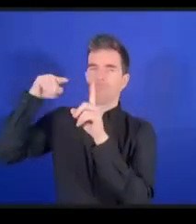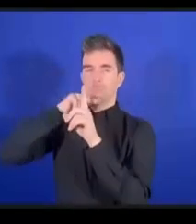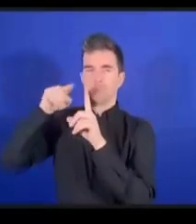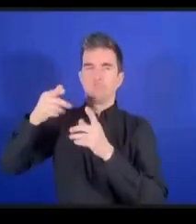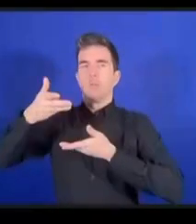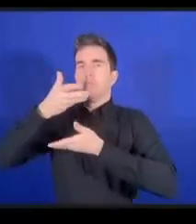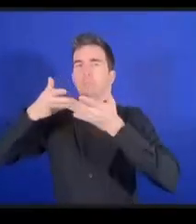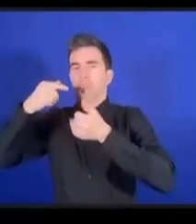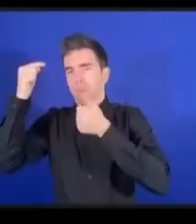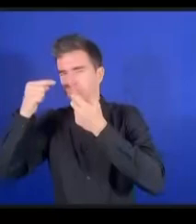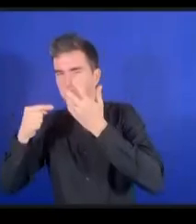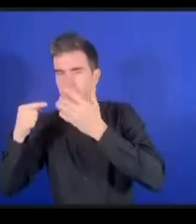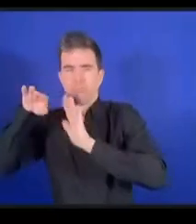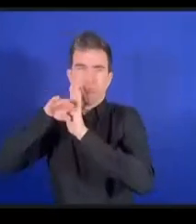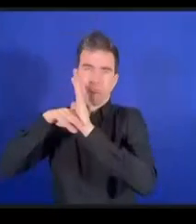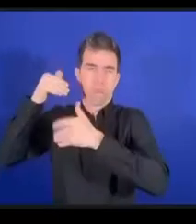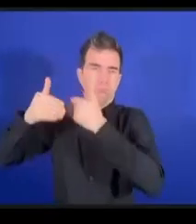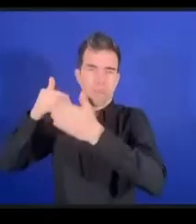le FGI comme